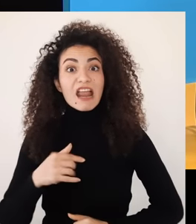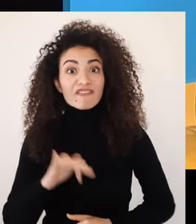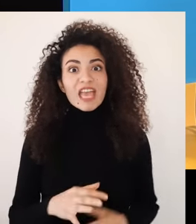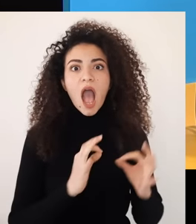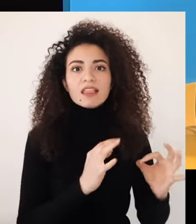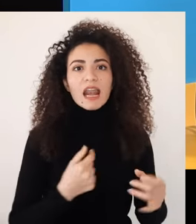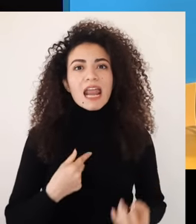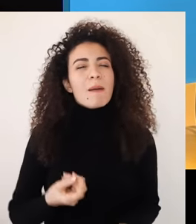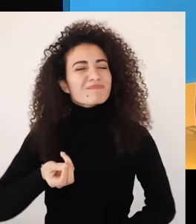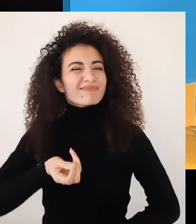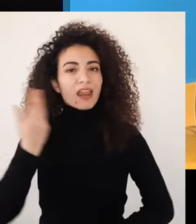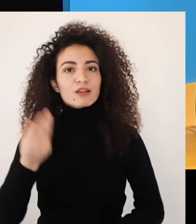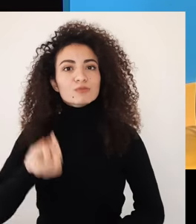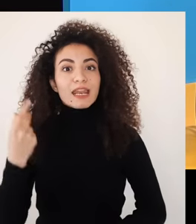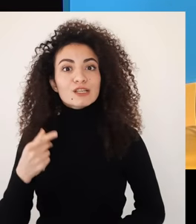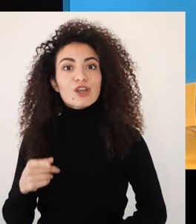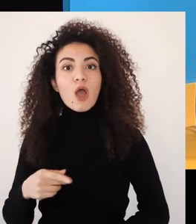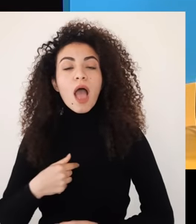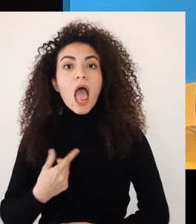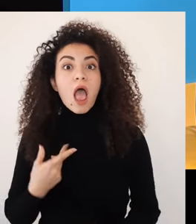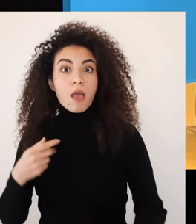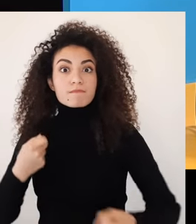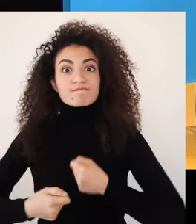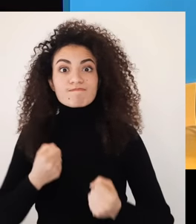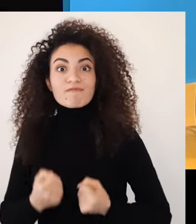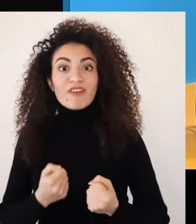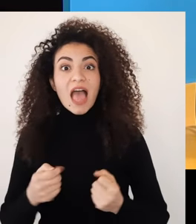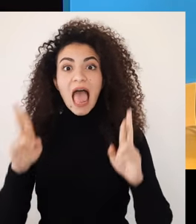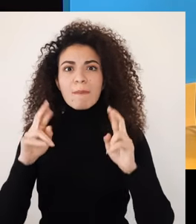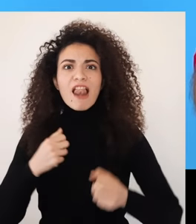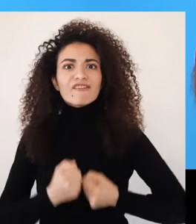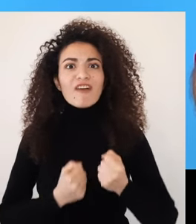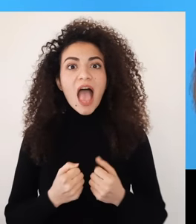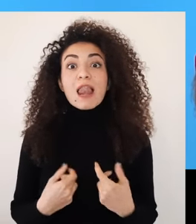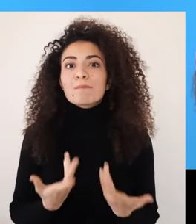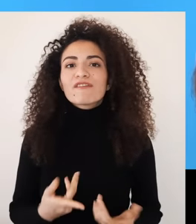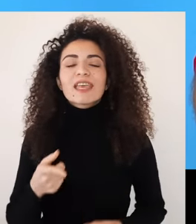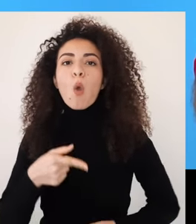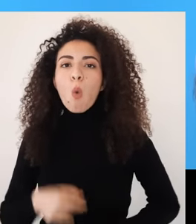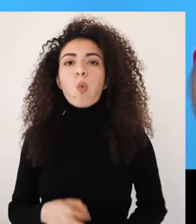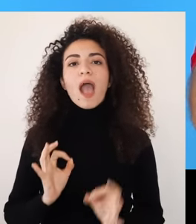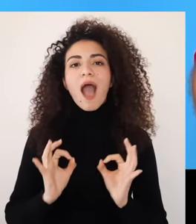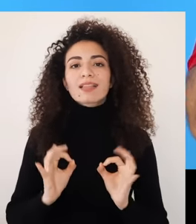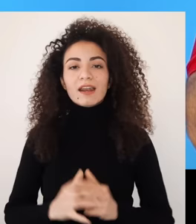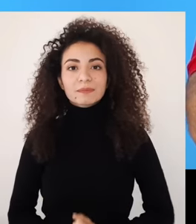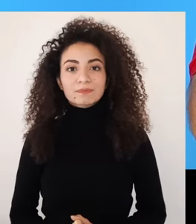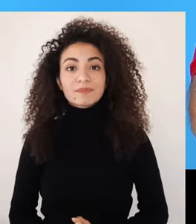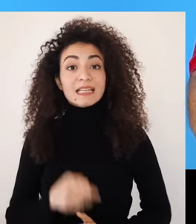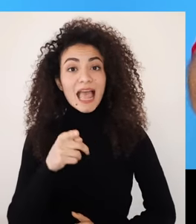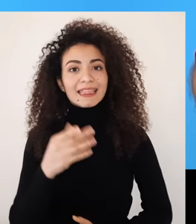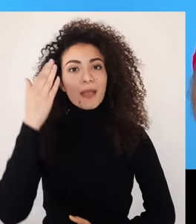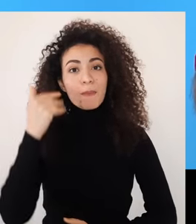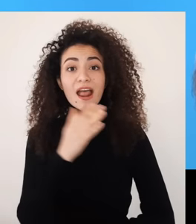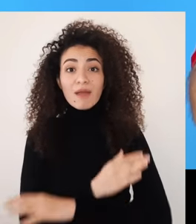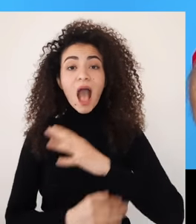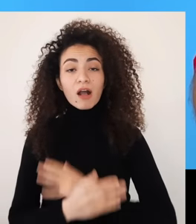لخطر الحرب النووية بيبقى الأخطر نوت قدرتنا على الاستجابة وبالعودة إليك كامرأة بتعيش بالعالم العربي